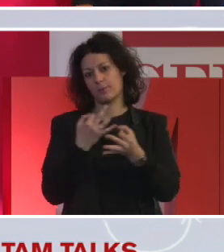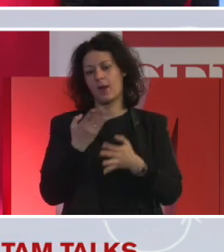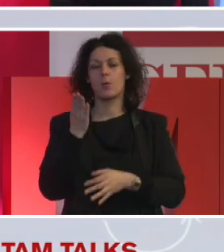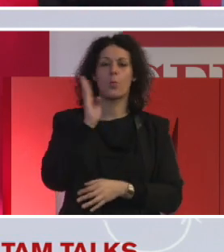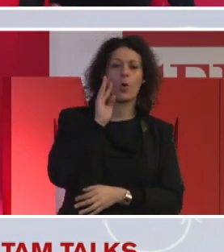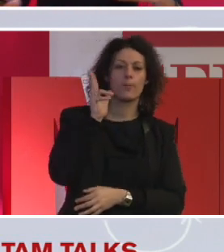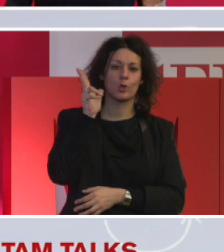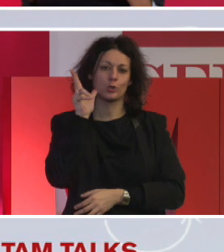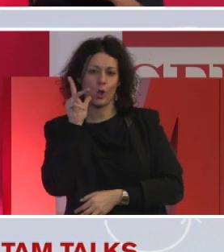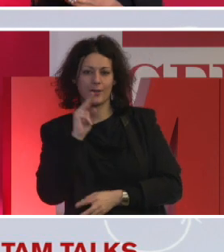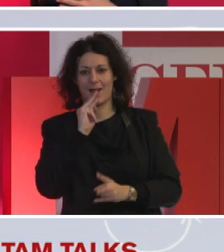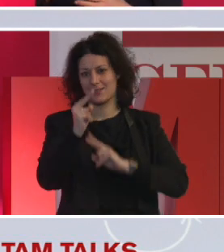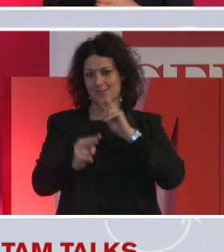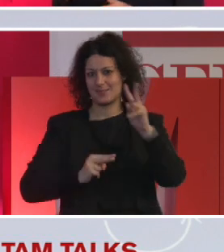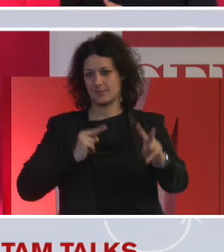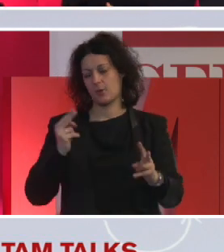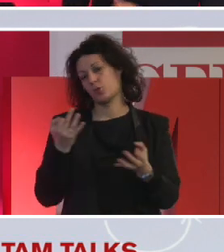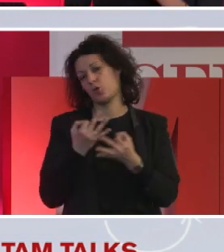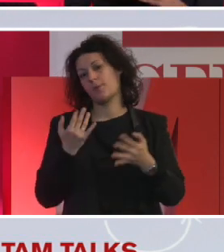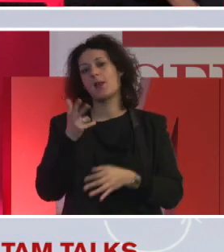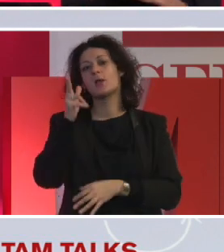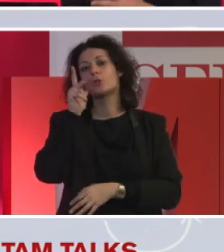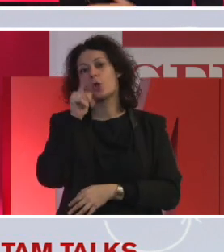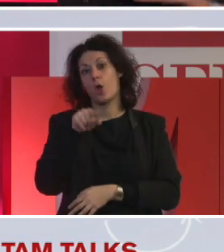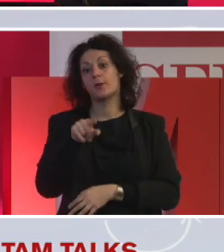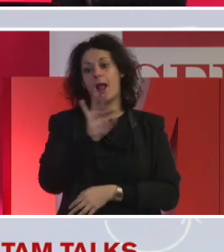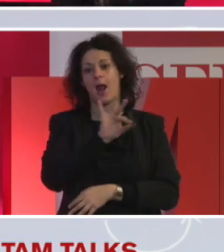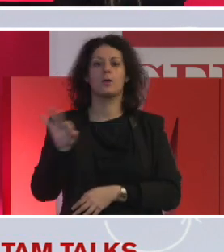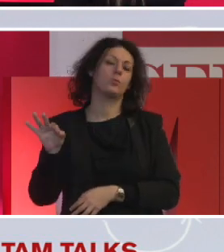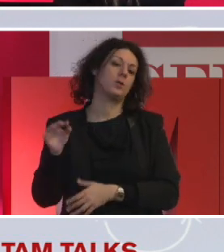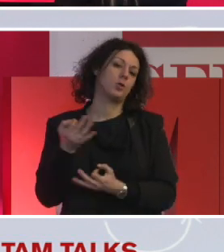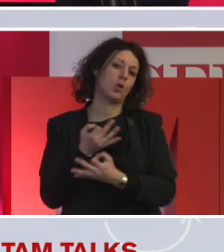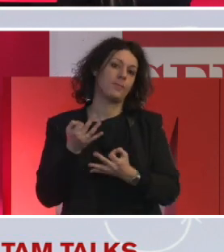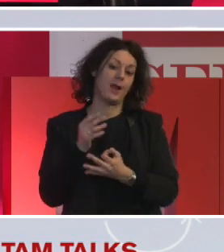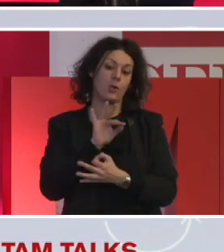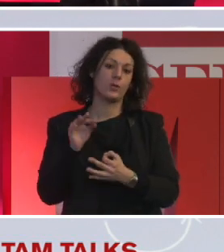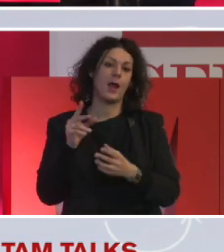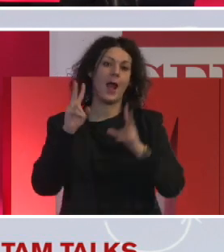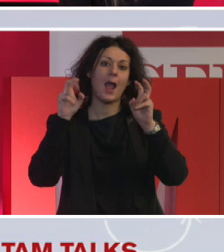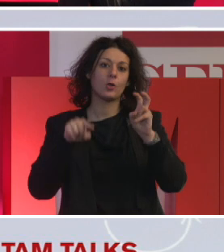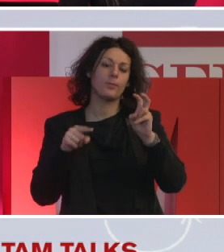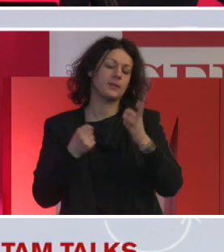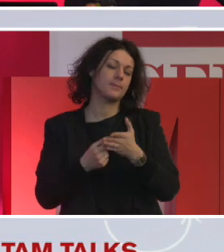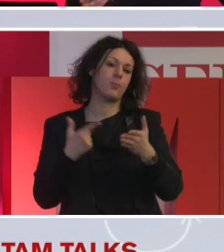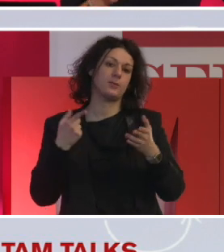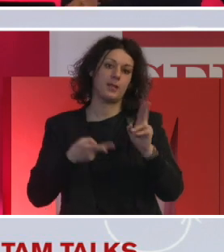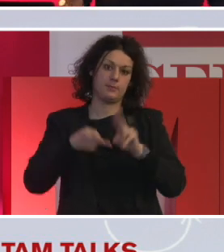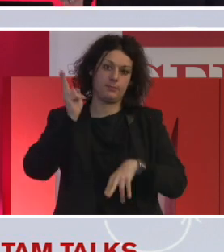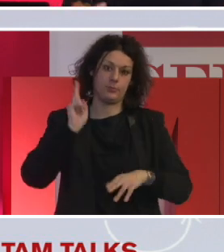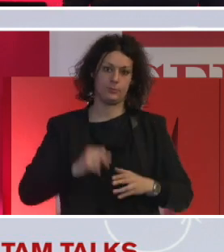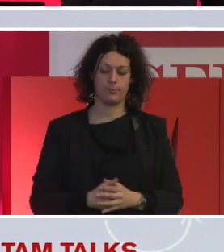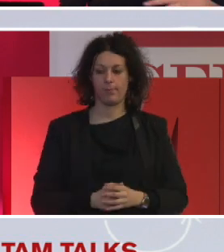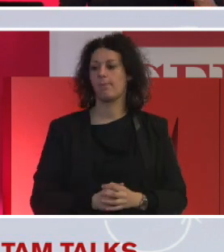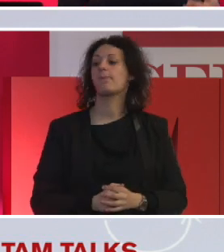sarà una sorpresa alcuni di questi aspetti sono ancora più importanti, ancora di più avere una società. Perciò quando andiamo a